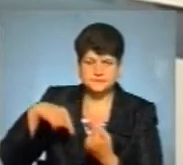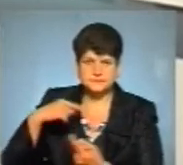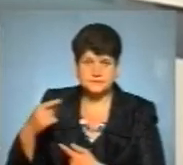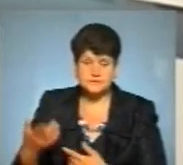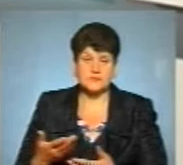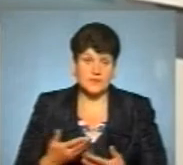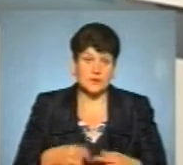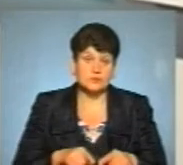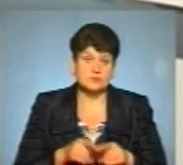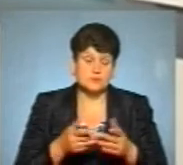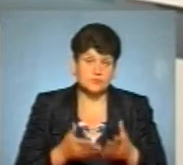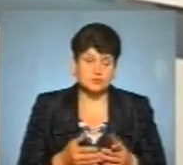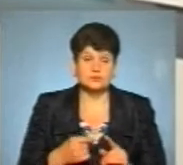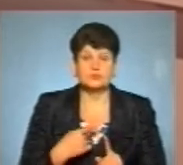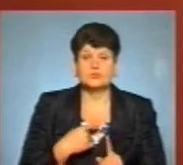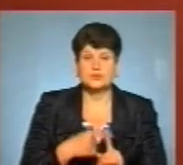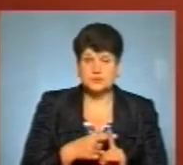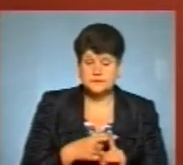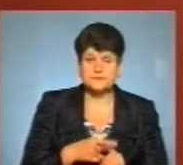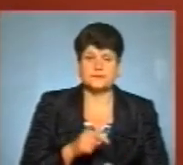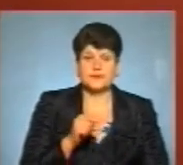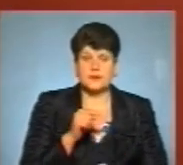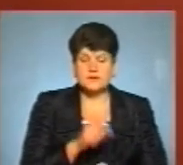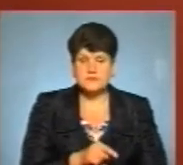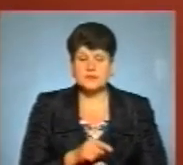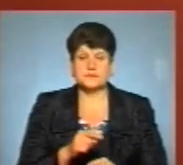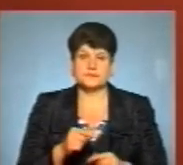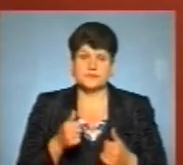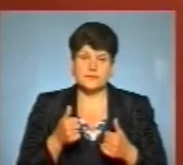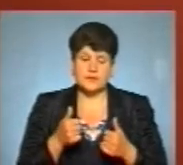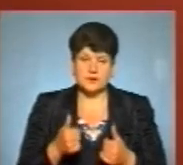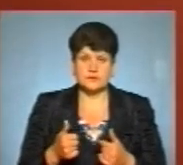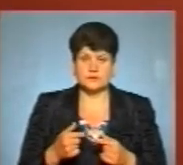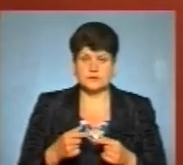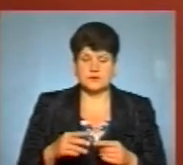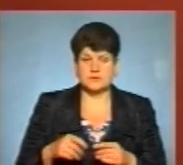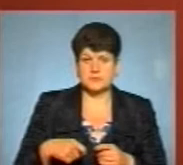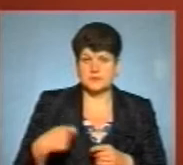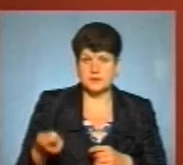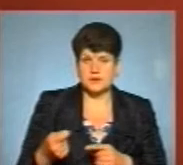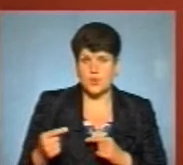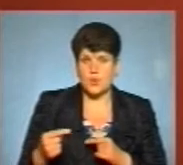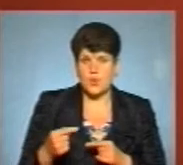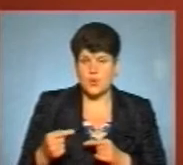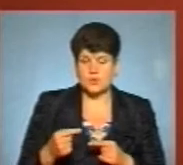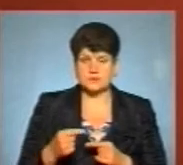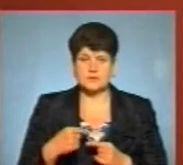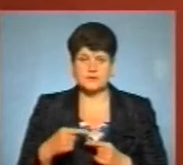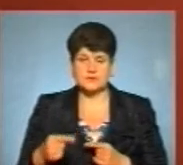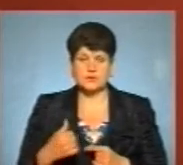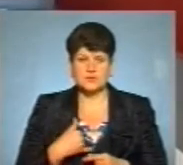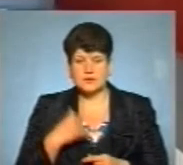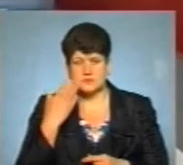подібне. Плюс він дуже ефективно реалізується на короткій відстані. У нас є під